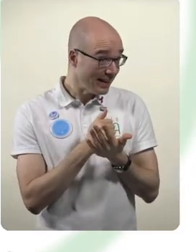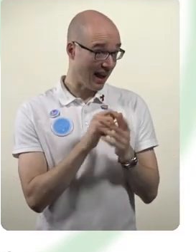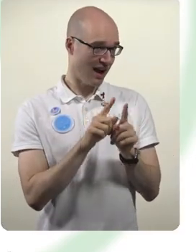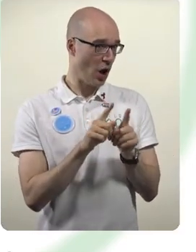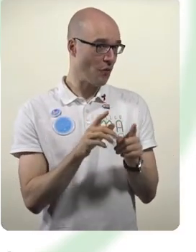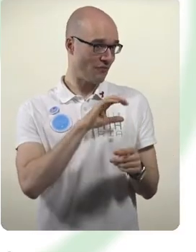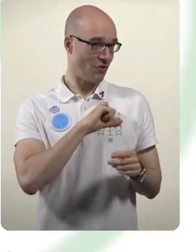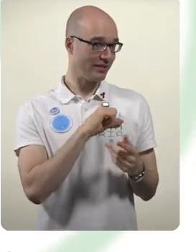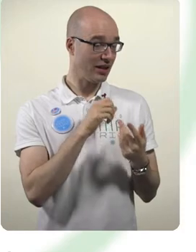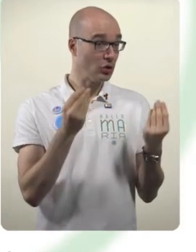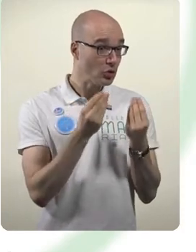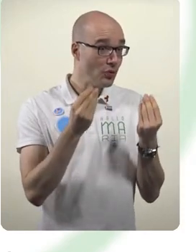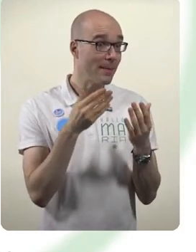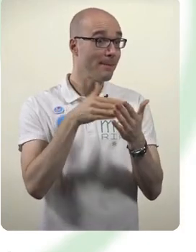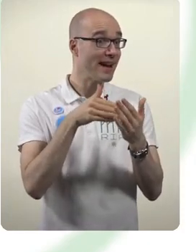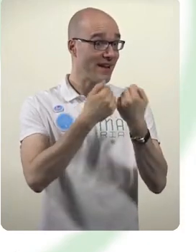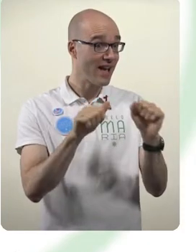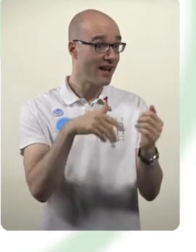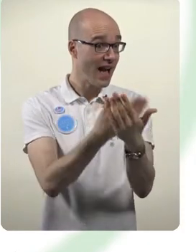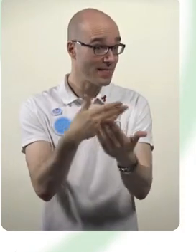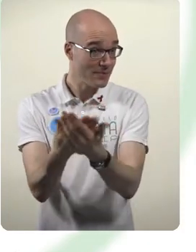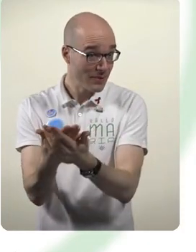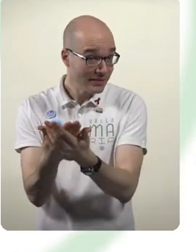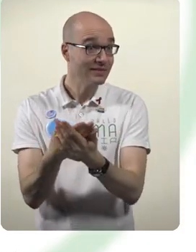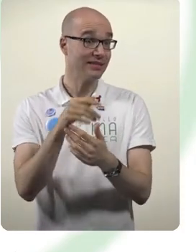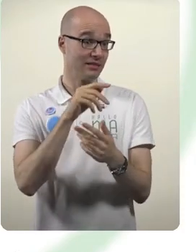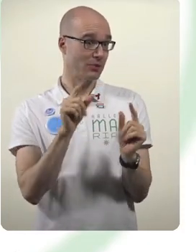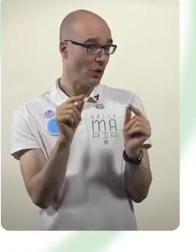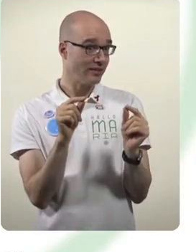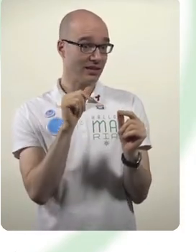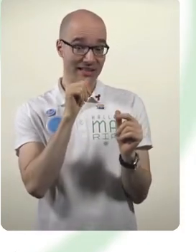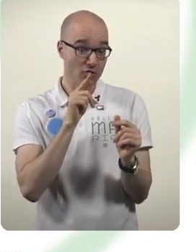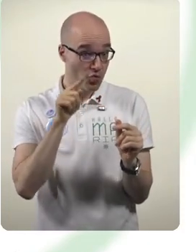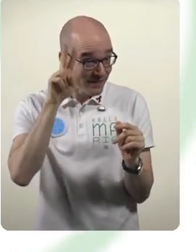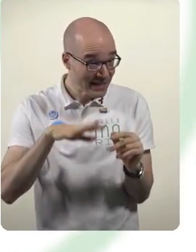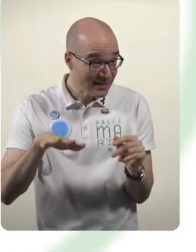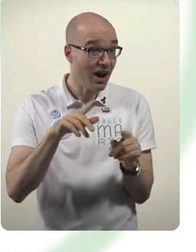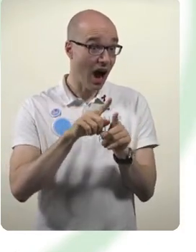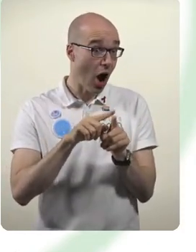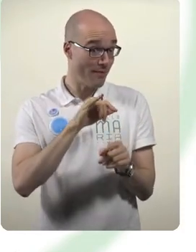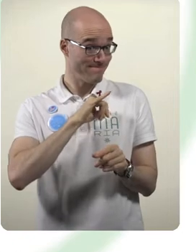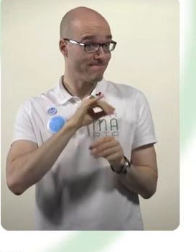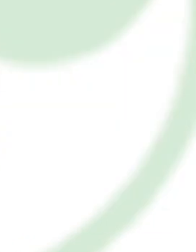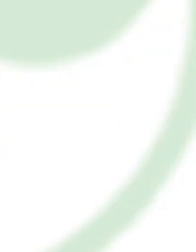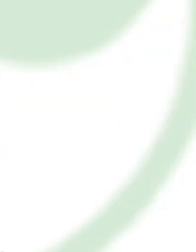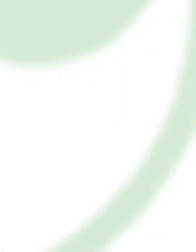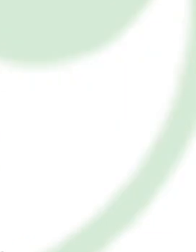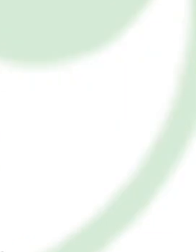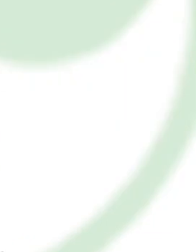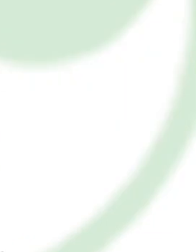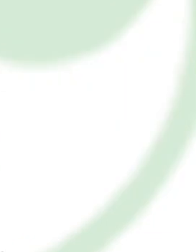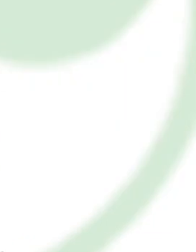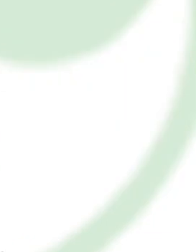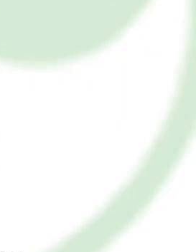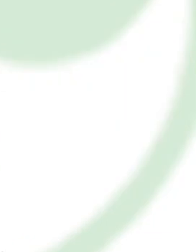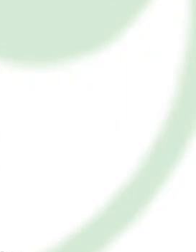Apotheke zum Beispiel ist auf jeden Fall der Vorteil, dass wir jetzt ein barrierefreies Angebot haben für viele gehörlose Kunden. Die kommen eben